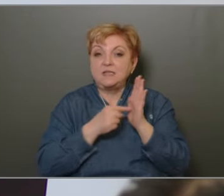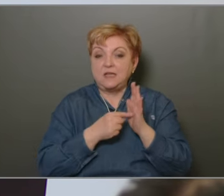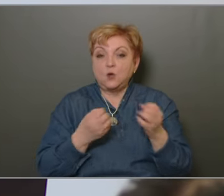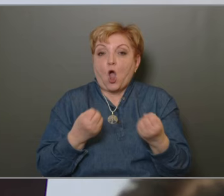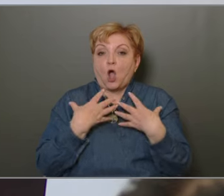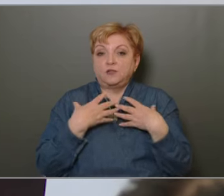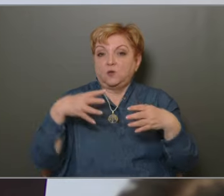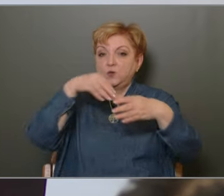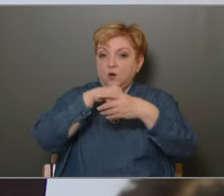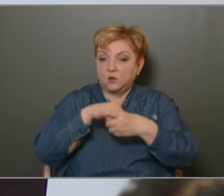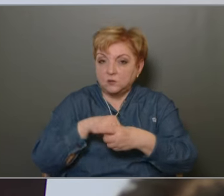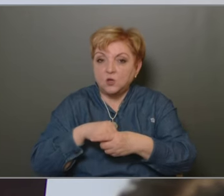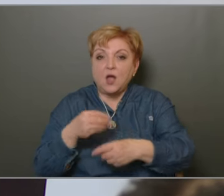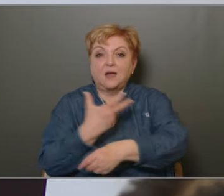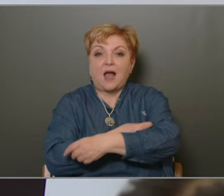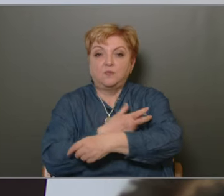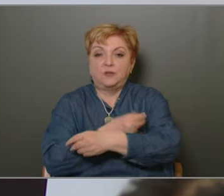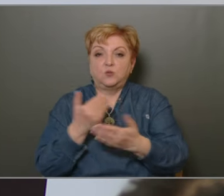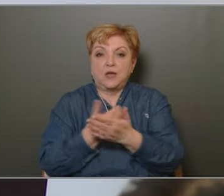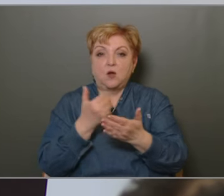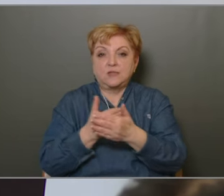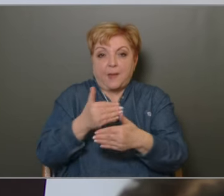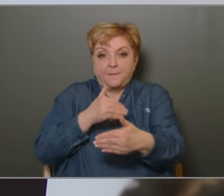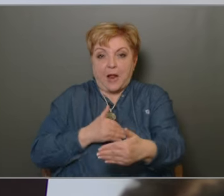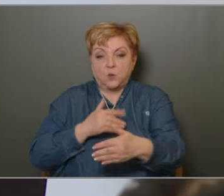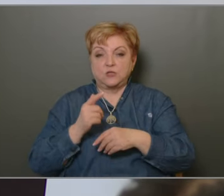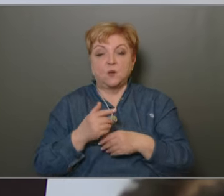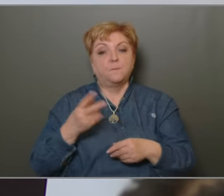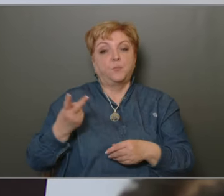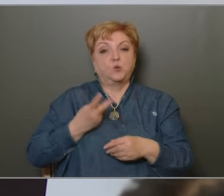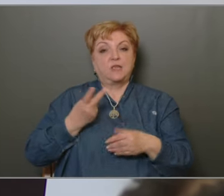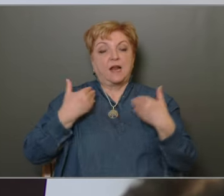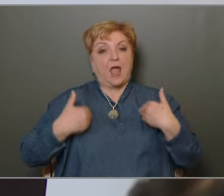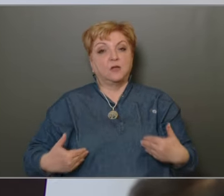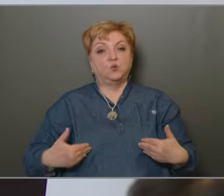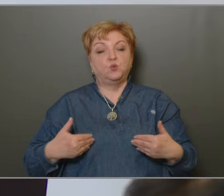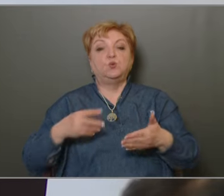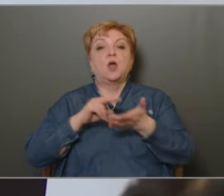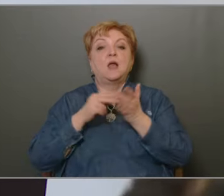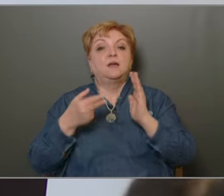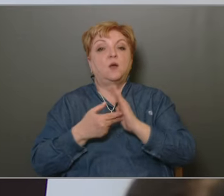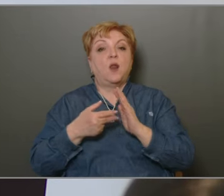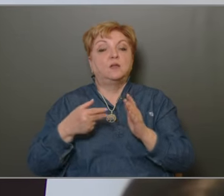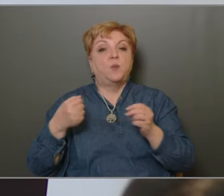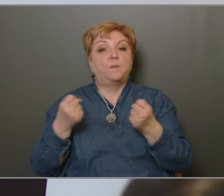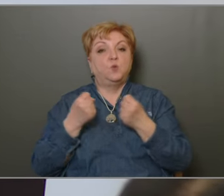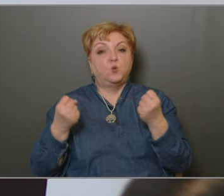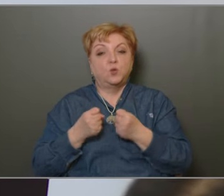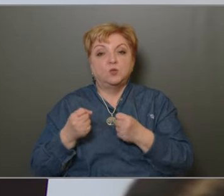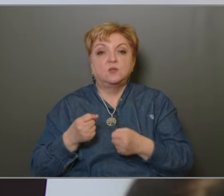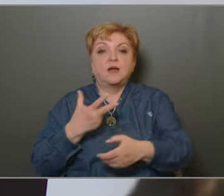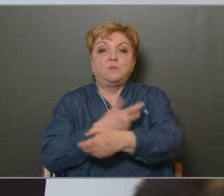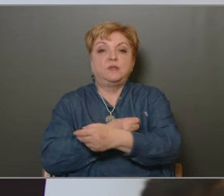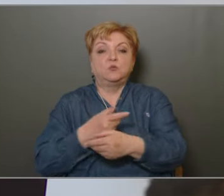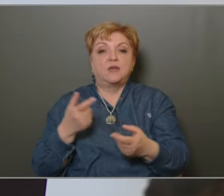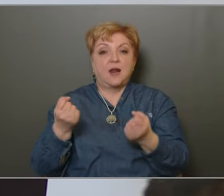hogy hatékonyan vegyünk részt a kábítószer használat megelőzésében. Büszkék lehetünk a kerületben működő kábítószerügyi egyezetű